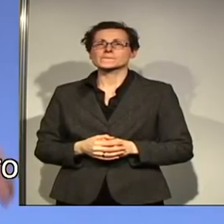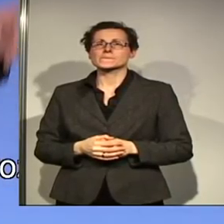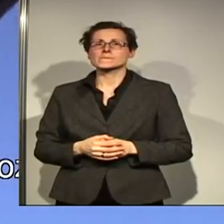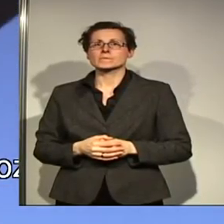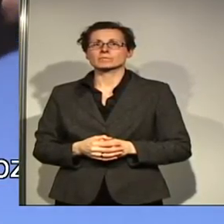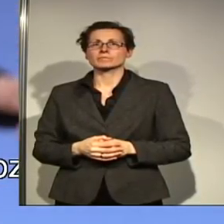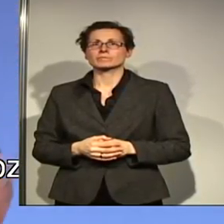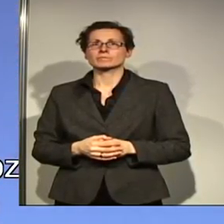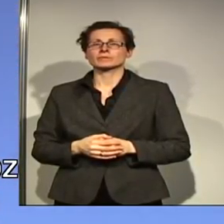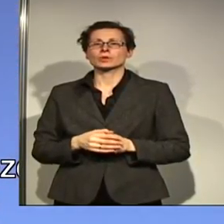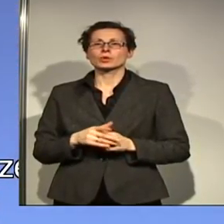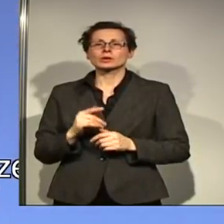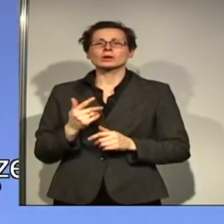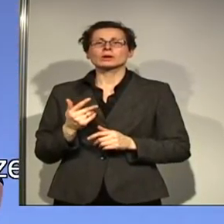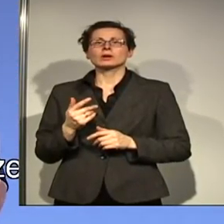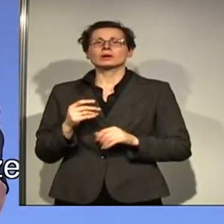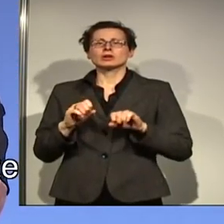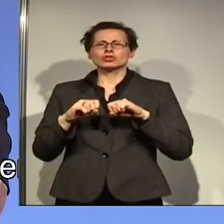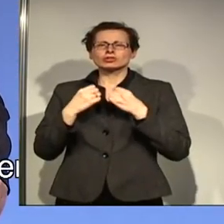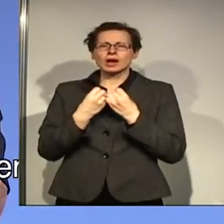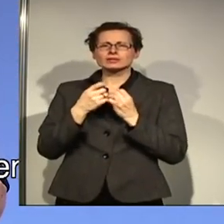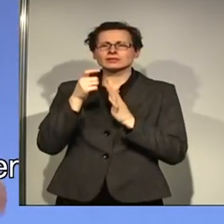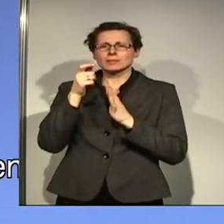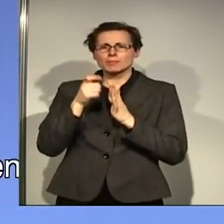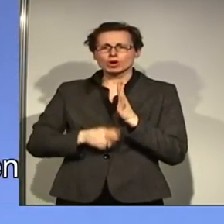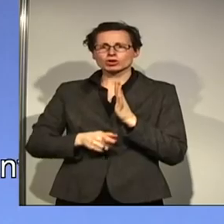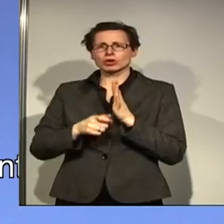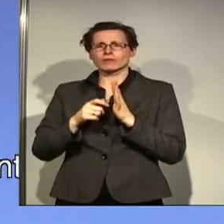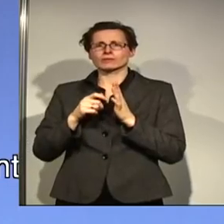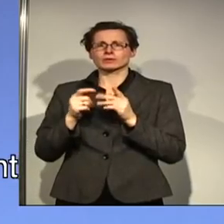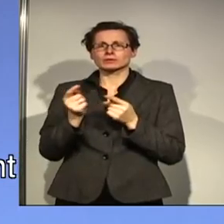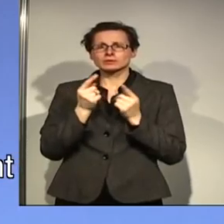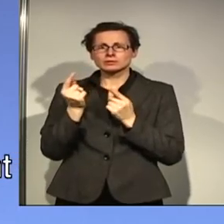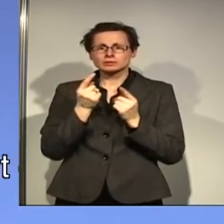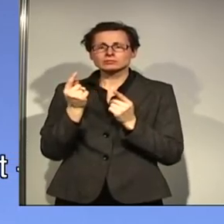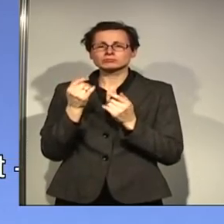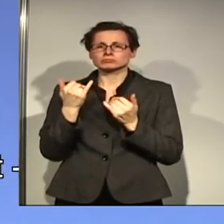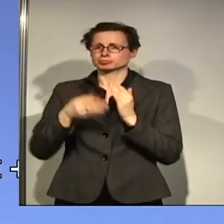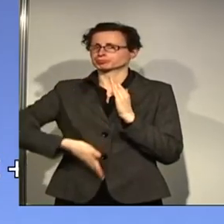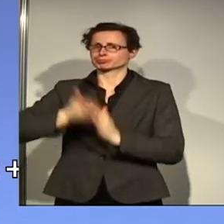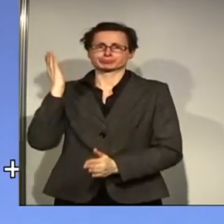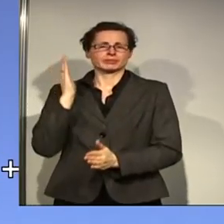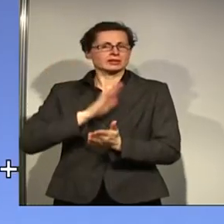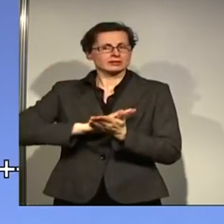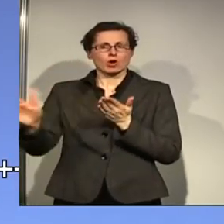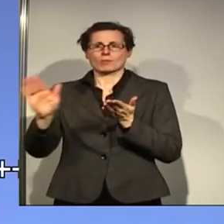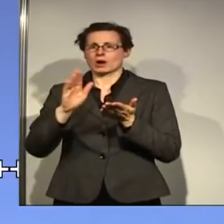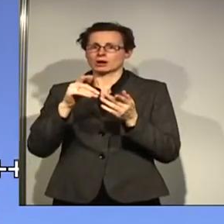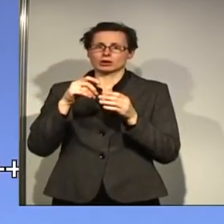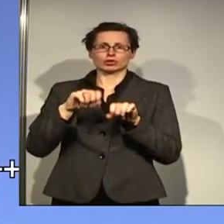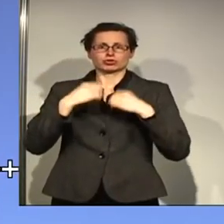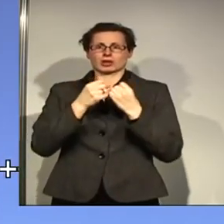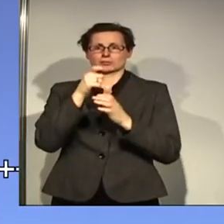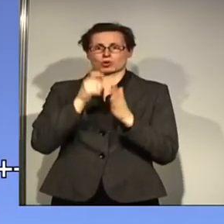Und die kleingeistige Staatsbürgerschaftsdebatte wird Aydan Özes nun endlich beenden und Ordnung in das derzeitige Chaos bringen.